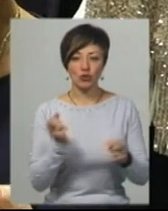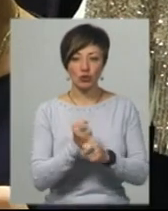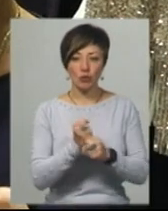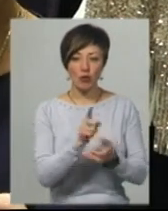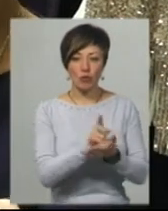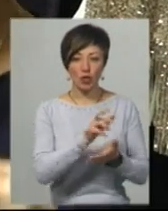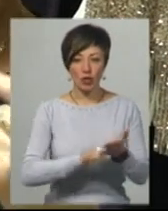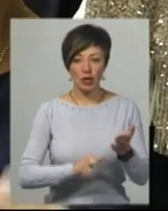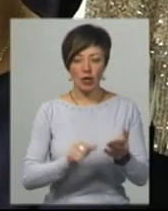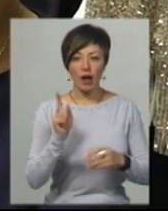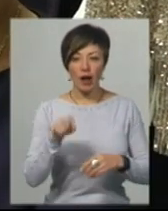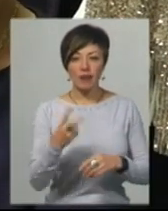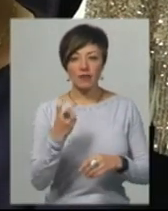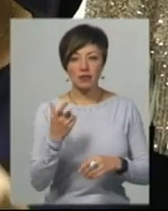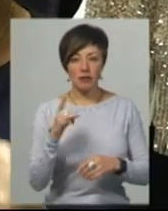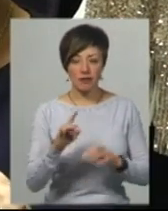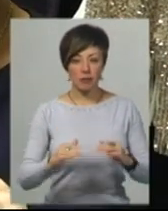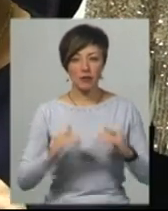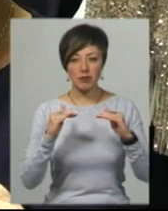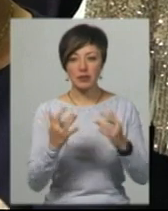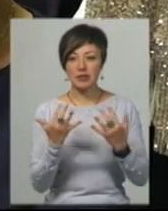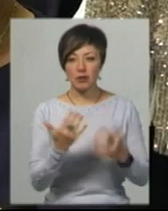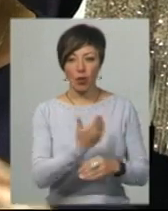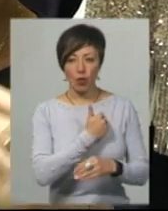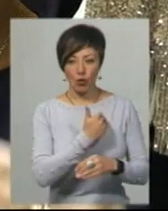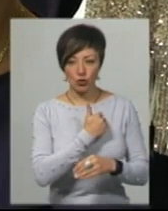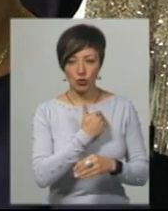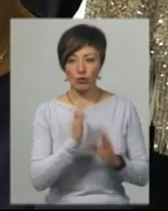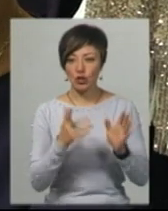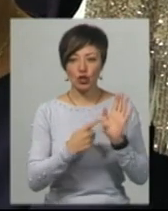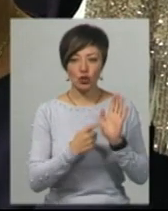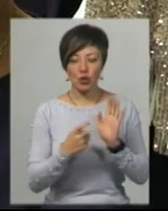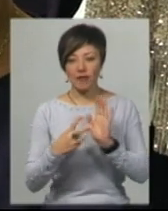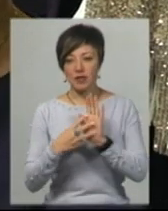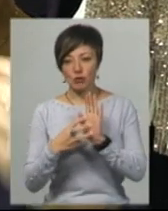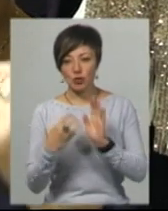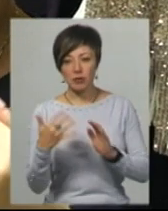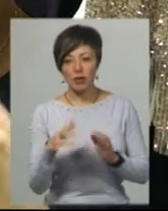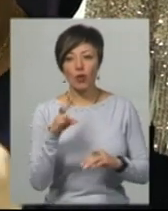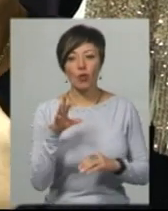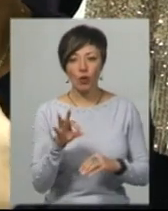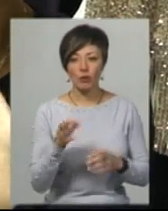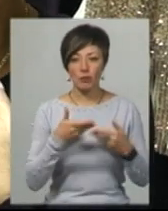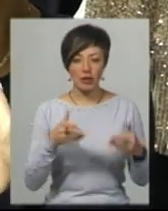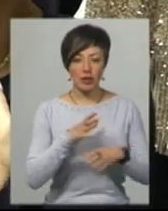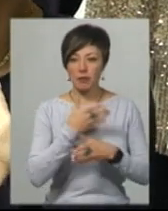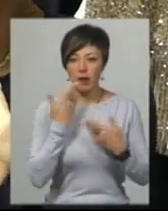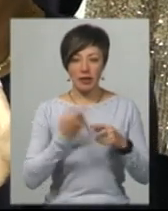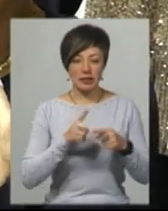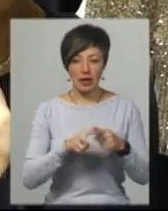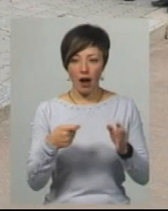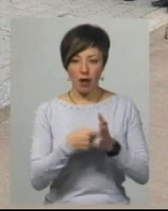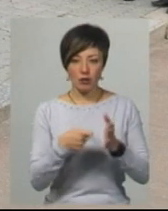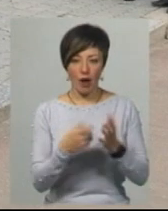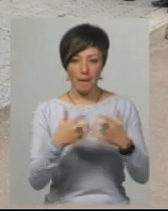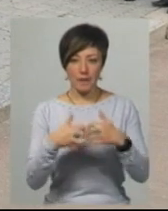налог, хай на 200 гривень піднімати, наскільки вони хочуть. Вже буде на 600, а 850, ну за то, щоб ми не мали цих касових